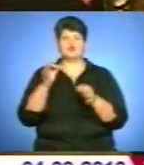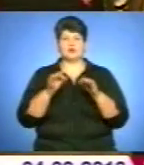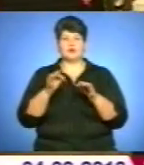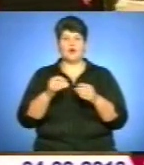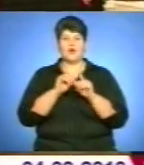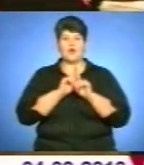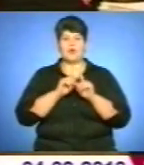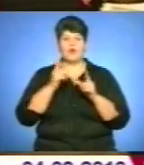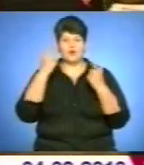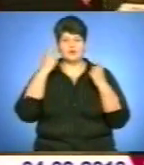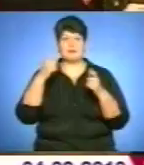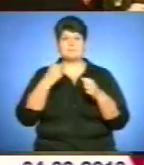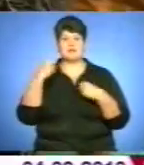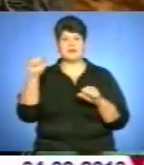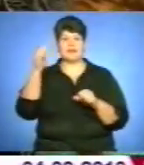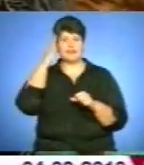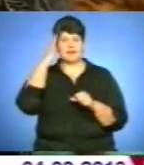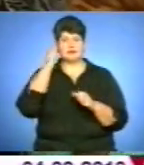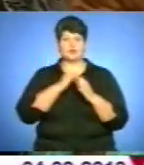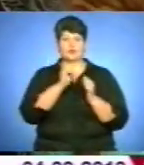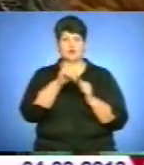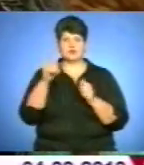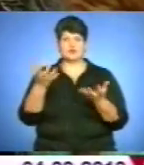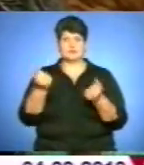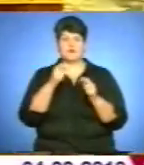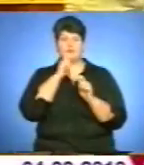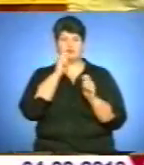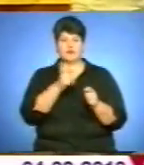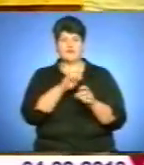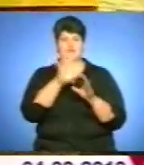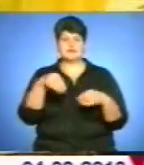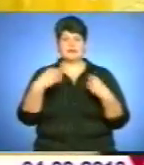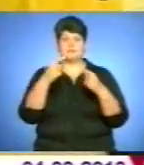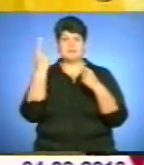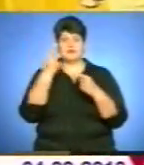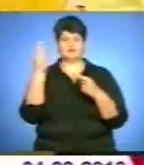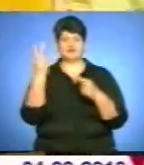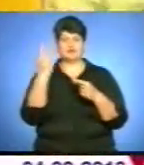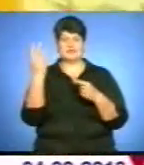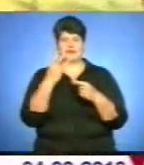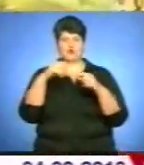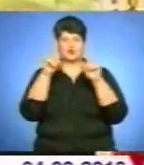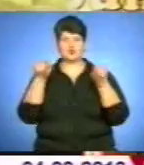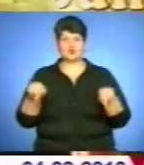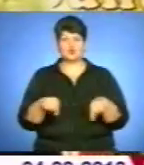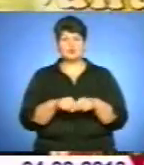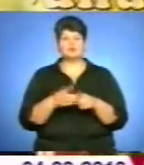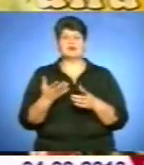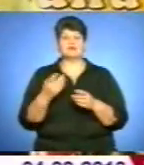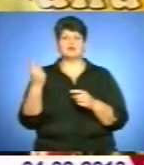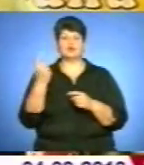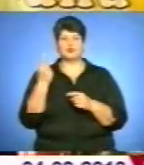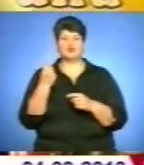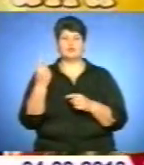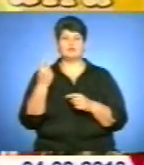талант. Кожен конкурсант отримав подарунок на згадку. Усі нагороджені дипломами 1, 2 та 3 ступеня з 2 по 24 травня